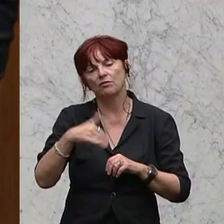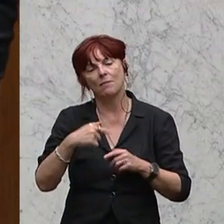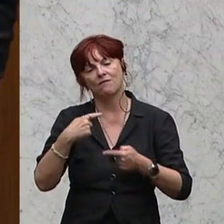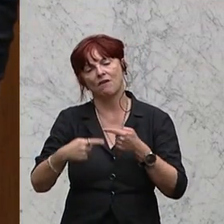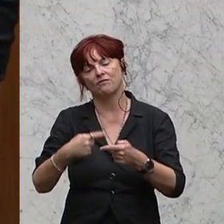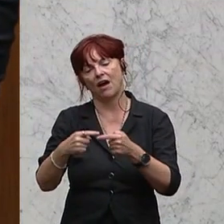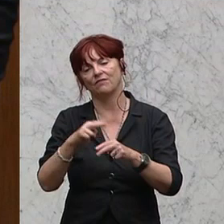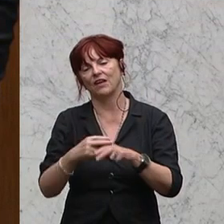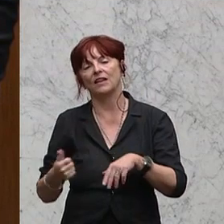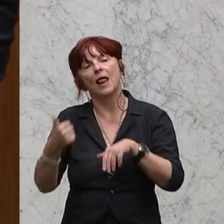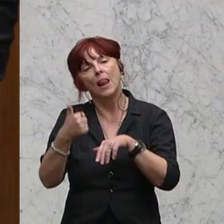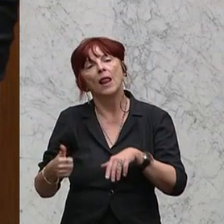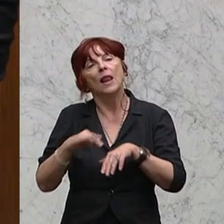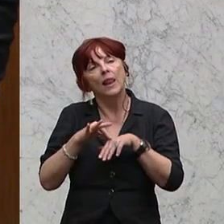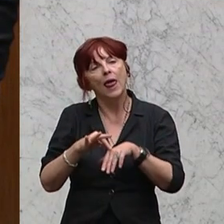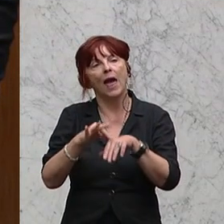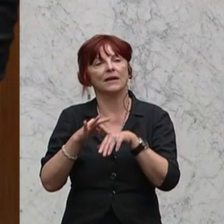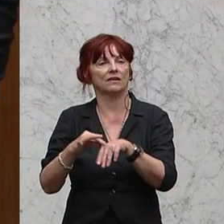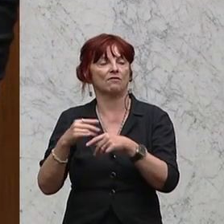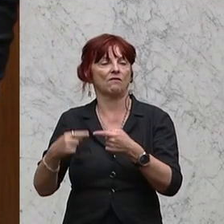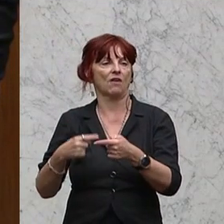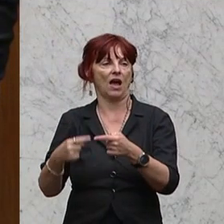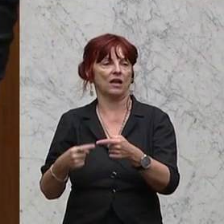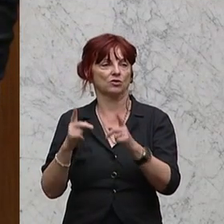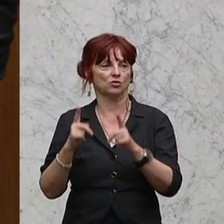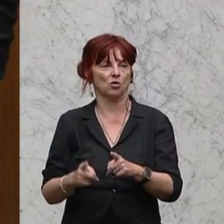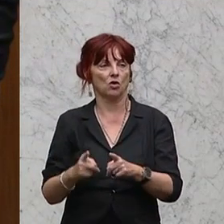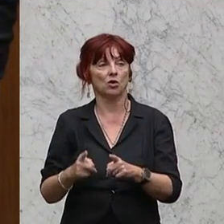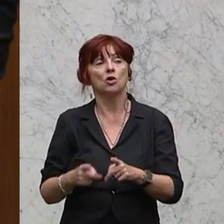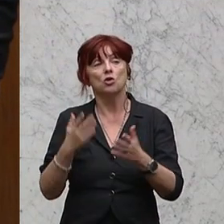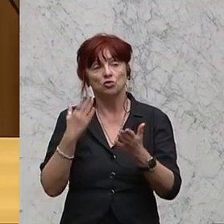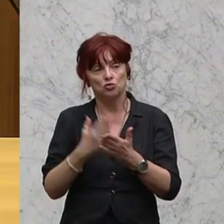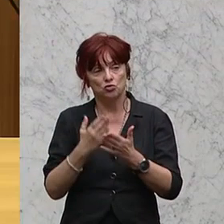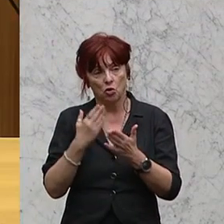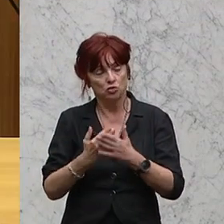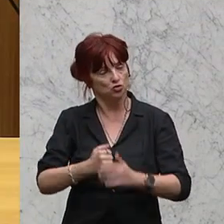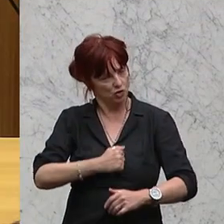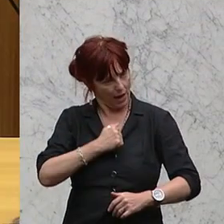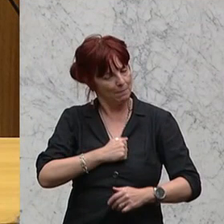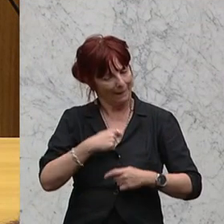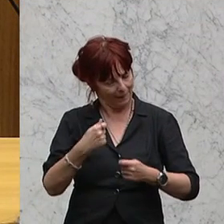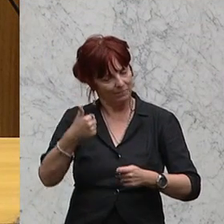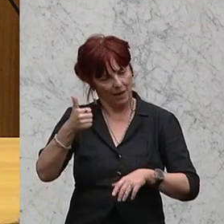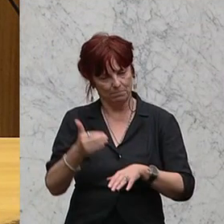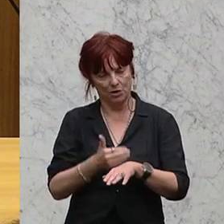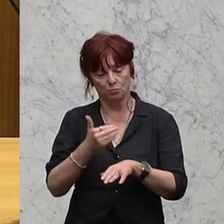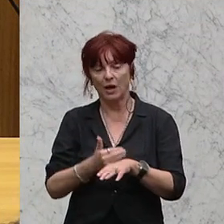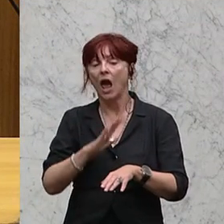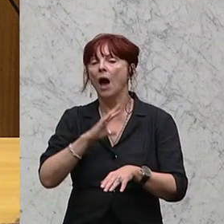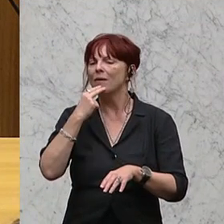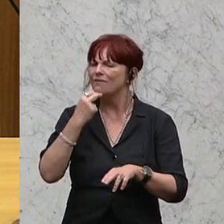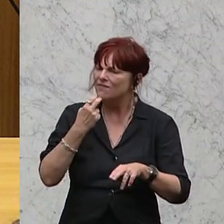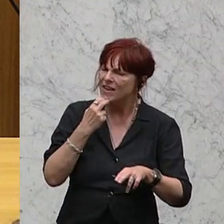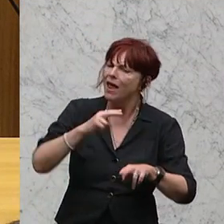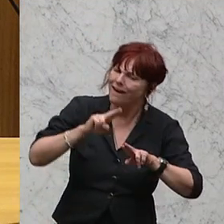Leiterinnenbestellung, wobei es da schon sehr viele Modelle auch gibt, die gelebte Praxis sind, so wie in der Steiermark, aber jetzt wollen wir ein bundesweit